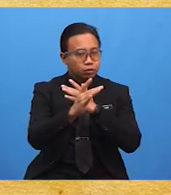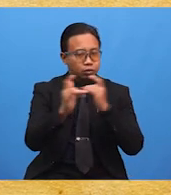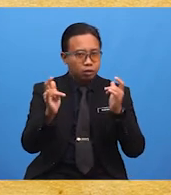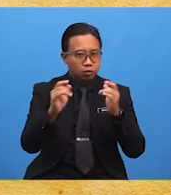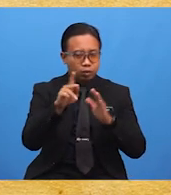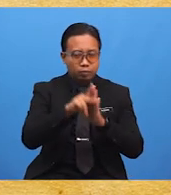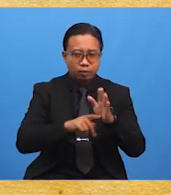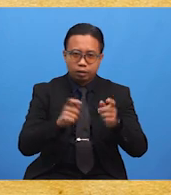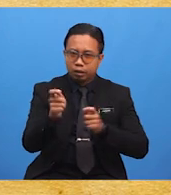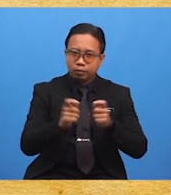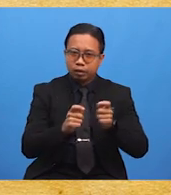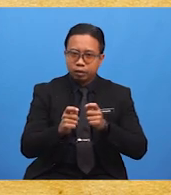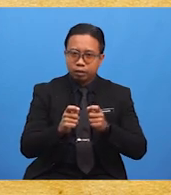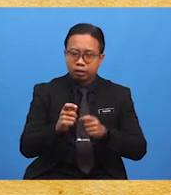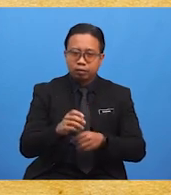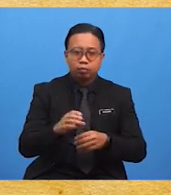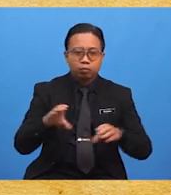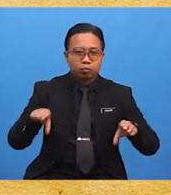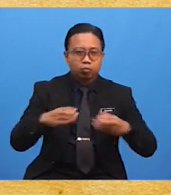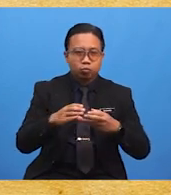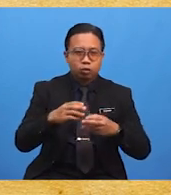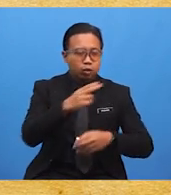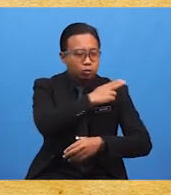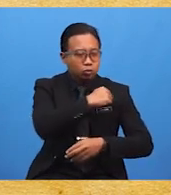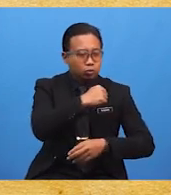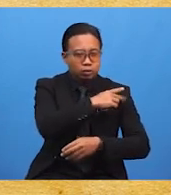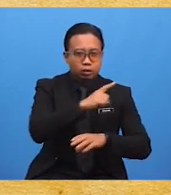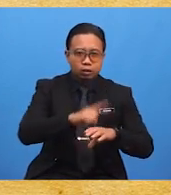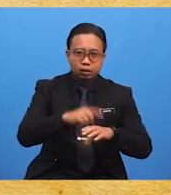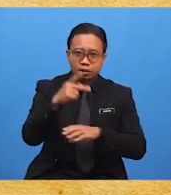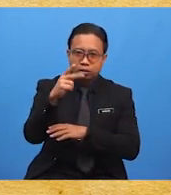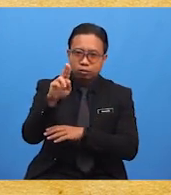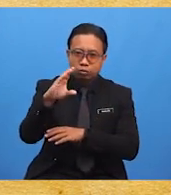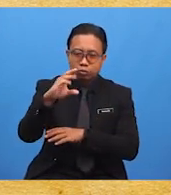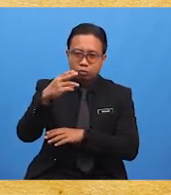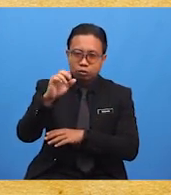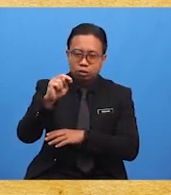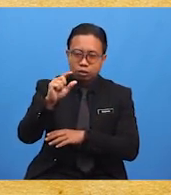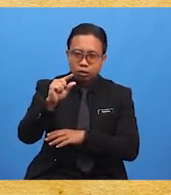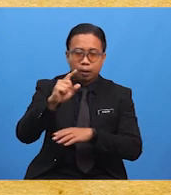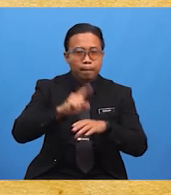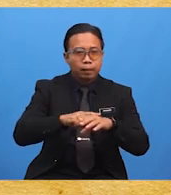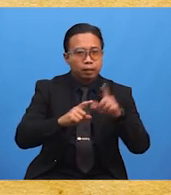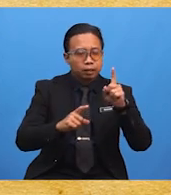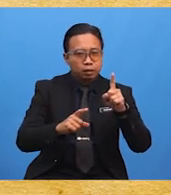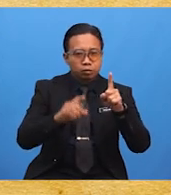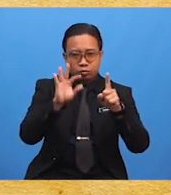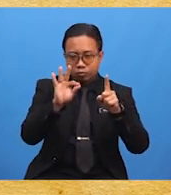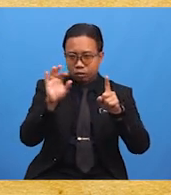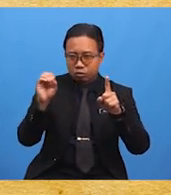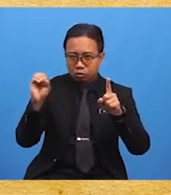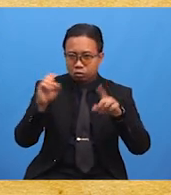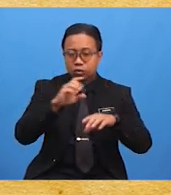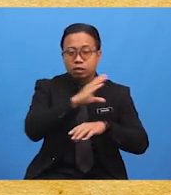pentadbiran Broke membina sebuah hospital di Kuching pada tahun 1900 dan di